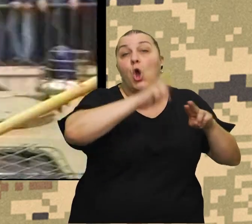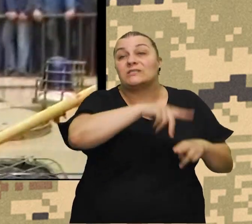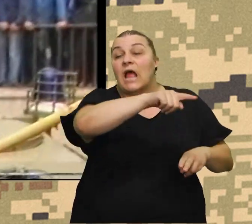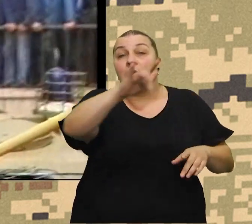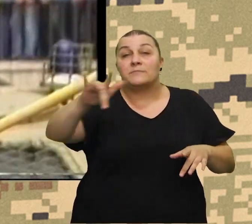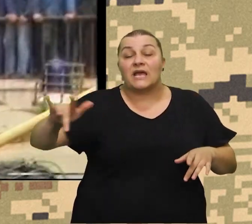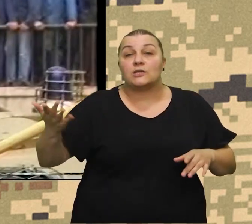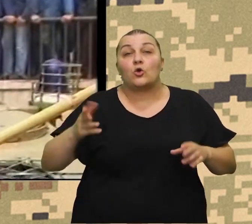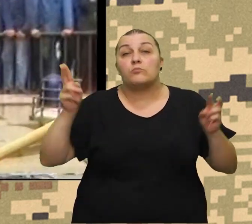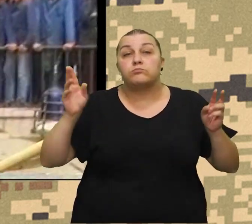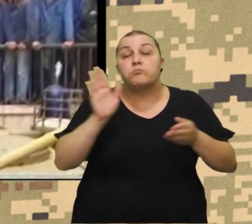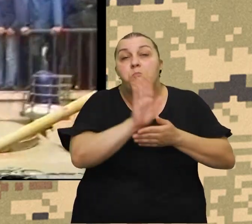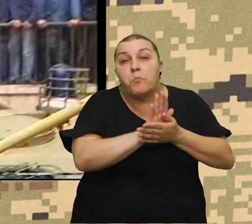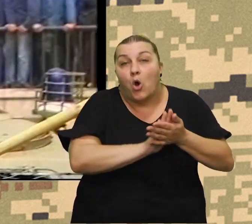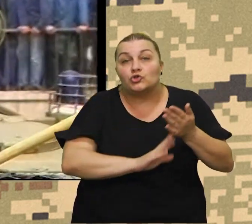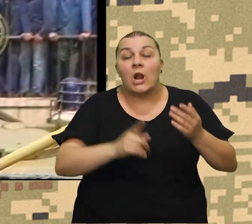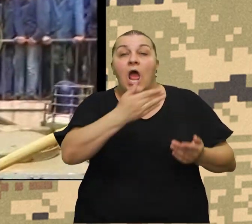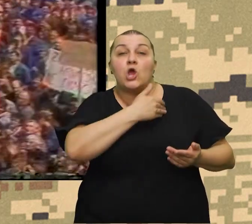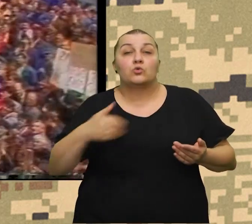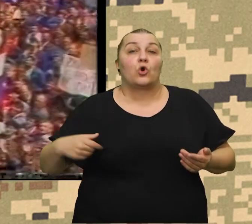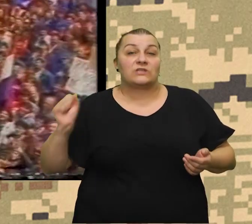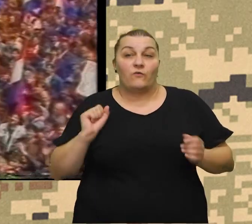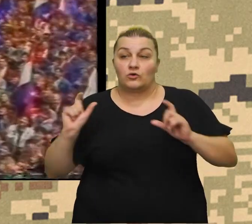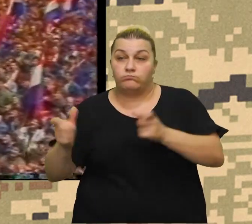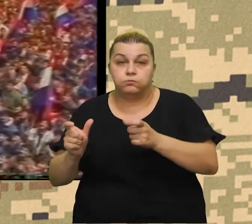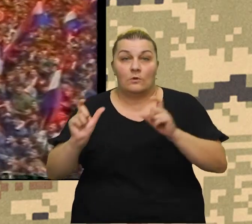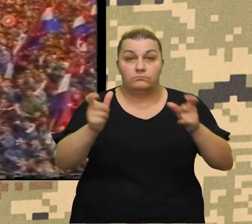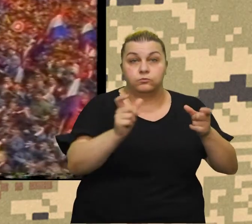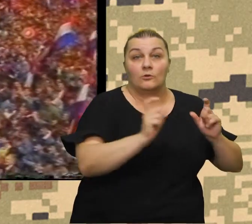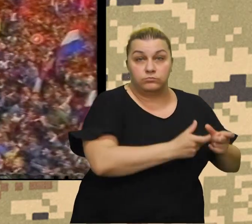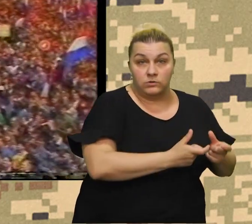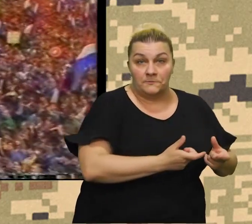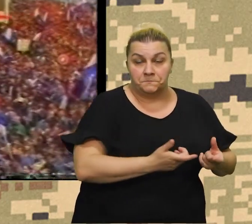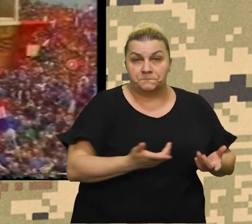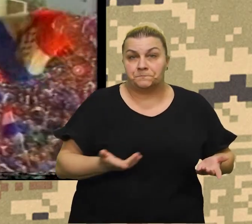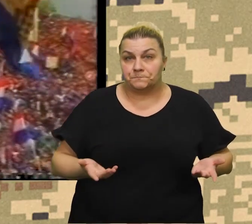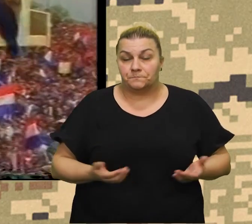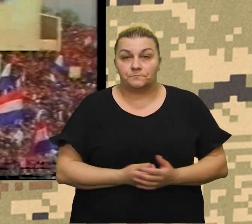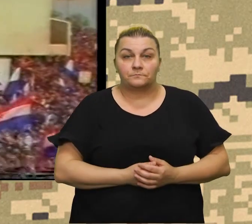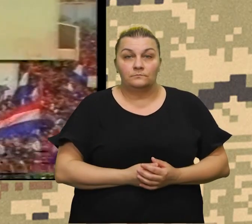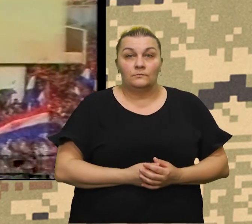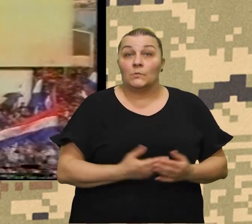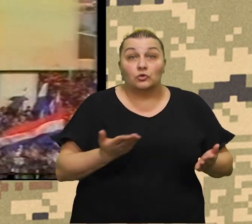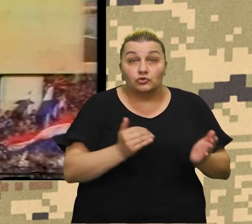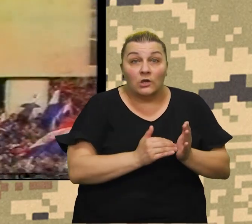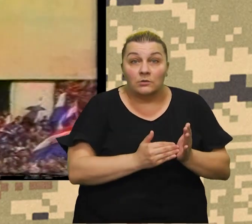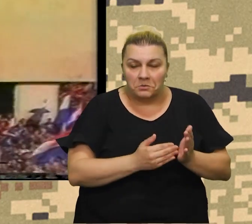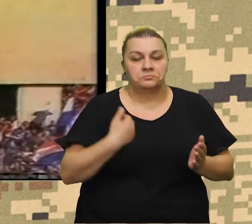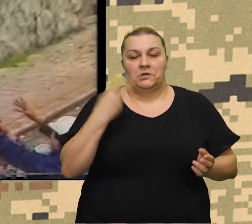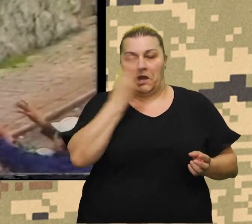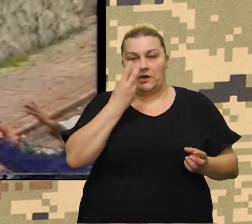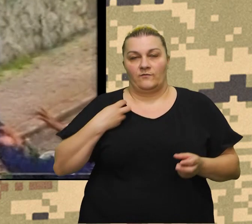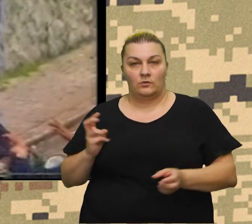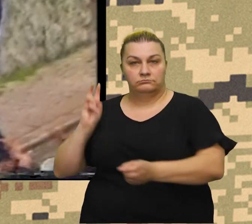ostalim istima koji su polako Četnici i jugovojska okupirali. Normalno, šta tri babu, ključi se okolo ono,